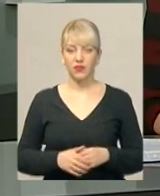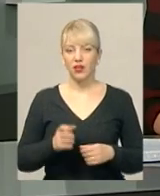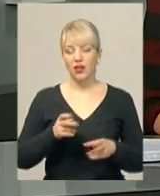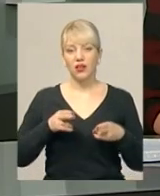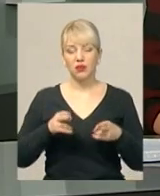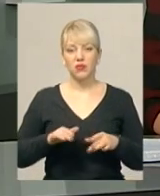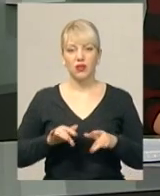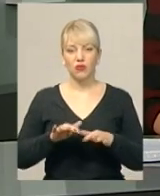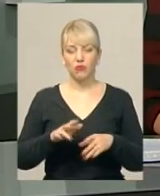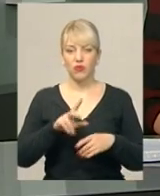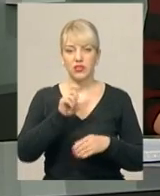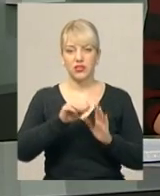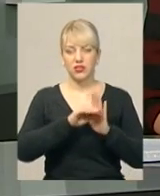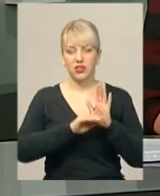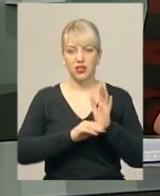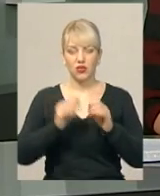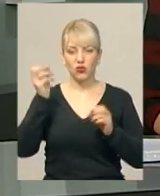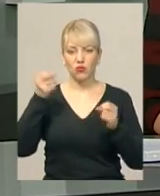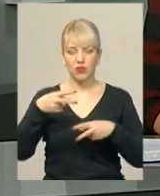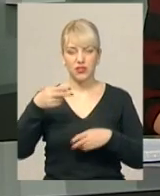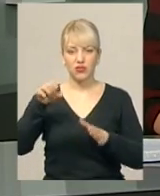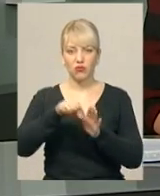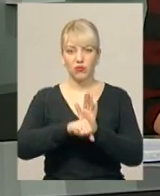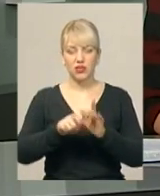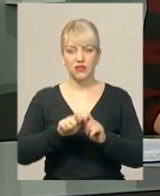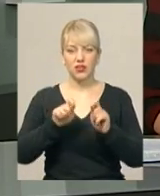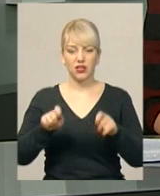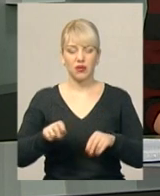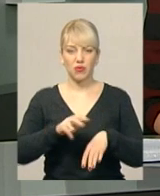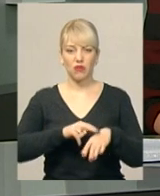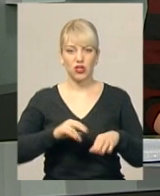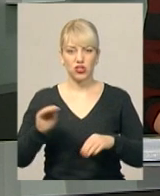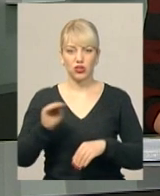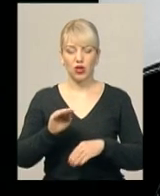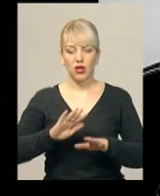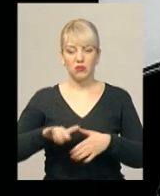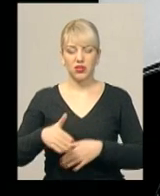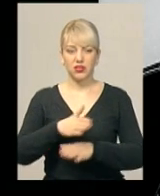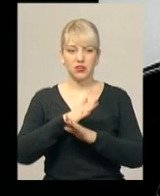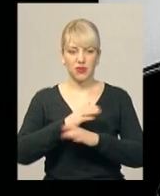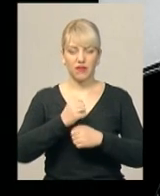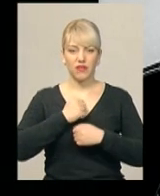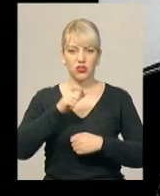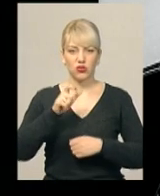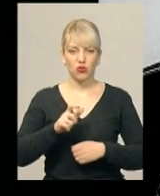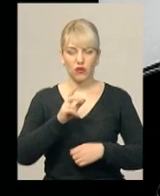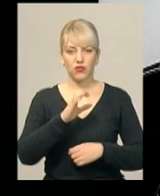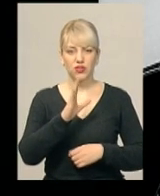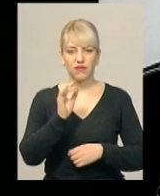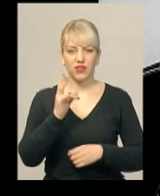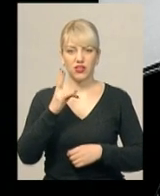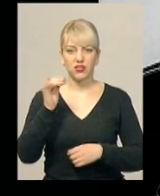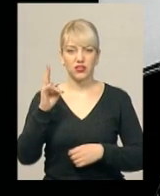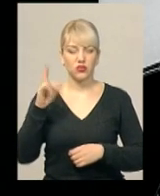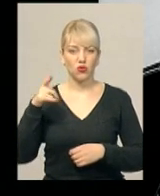Кримінальне провадження за статтею «Умисне вбивство» відкрили правоохоронці Житомирщини після смерті військового Максима Свінціцького. Про це